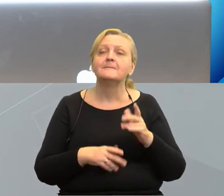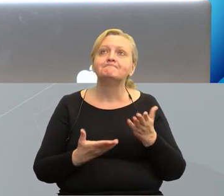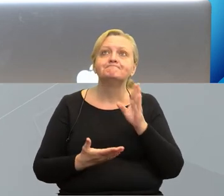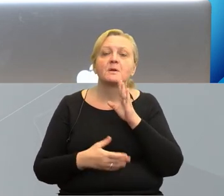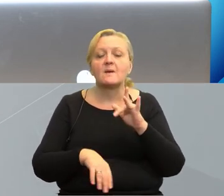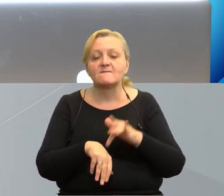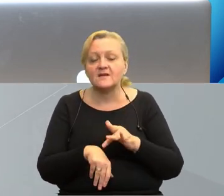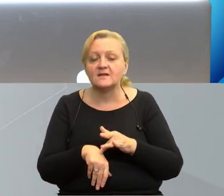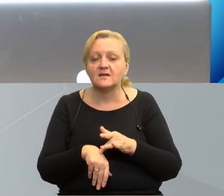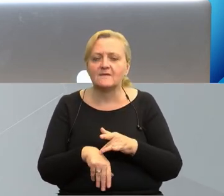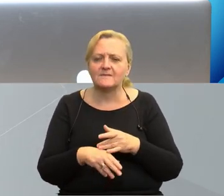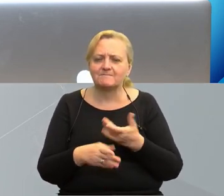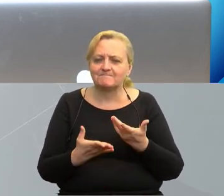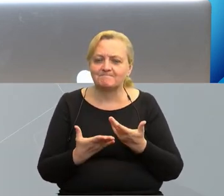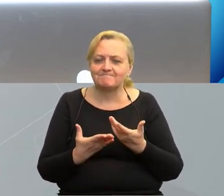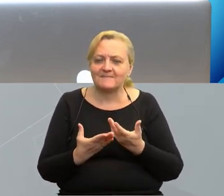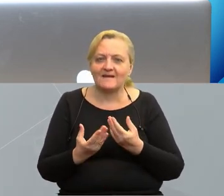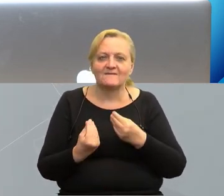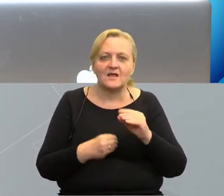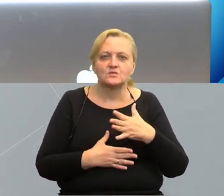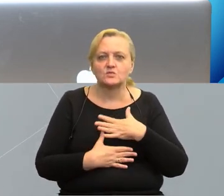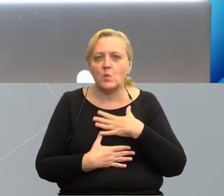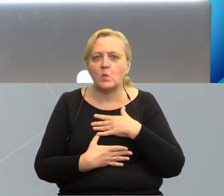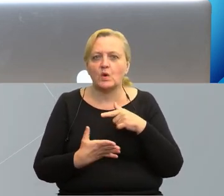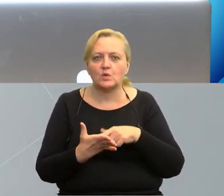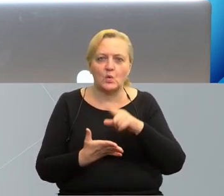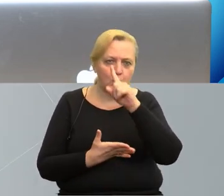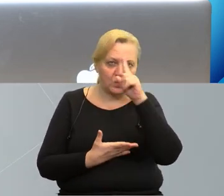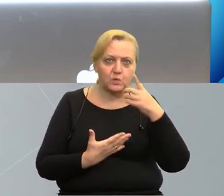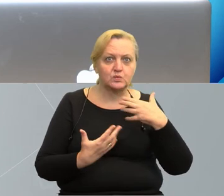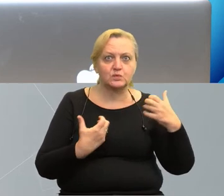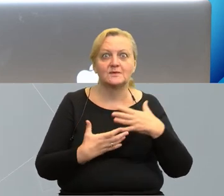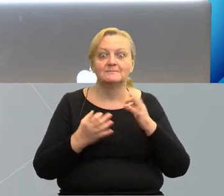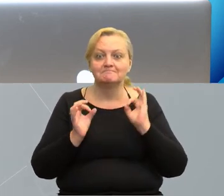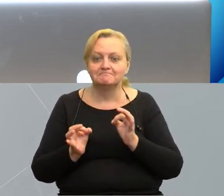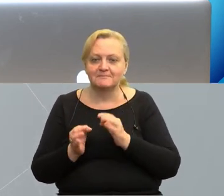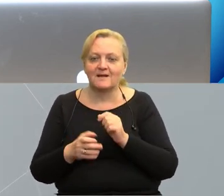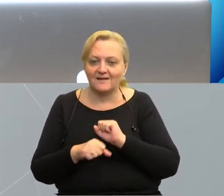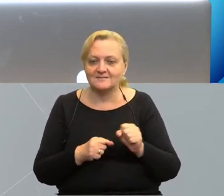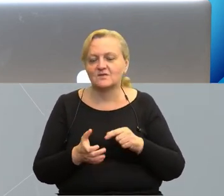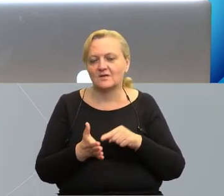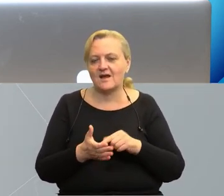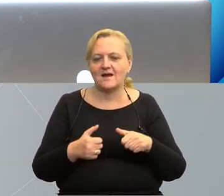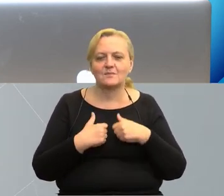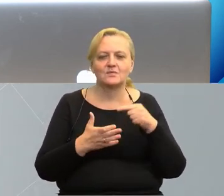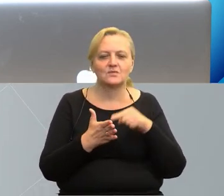w większym stopniu odczuwalne przez ludzi. Aby te